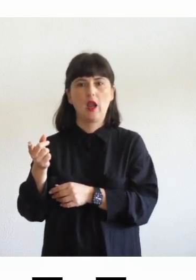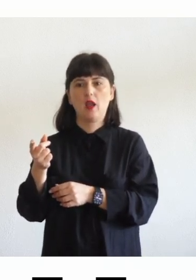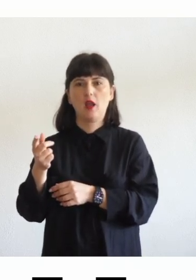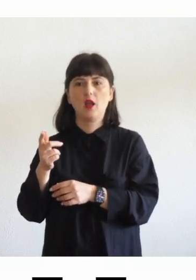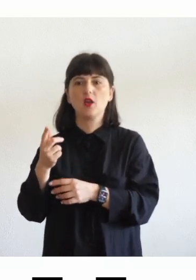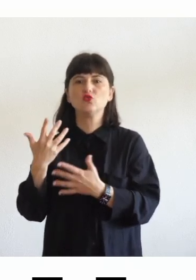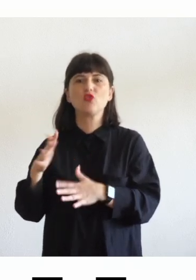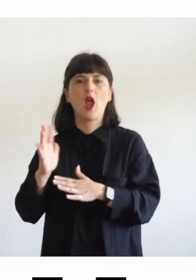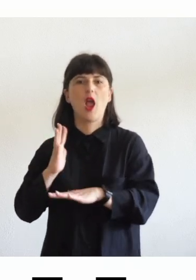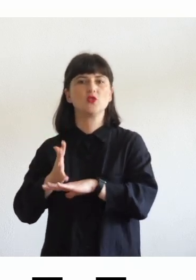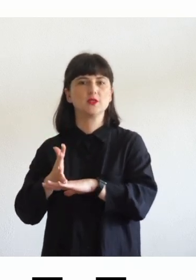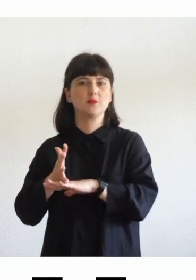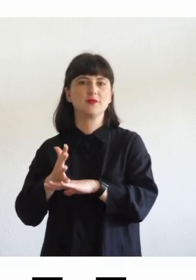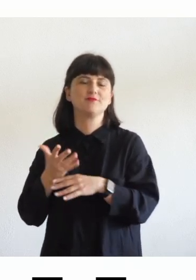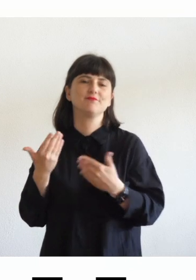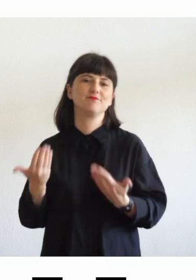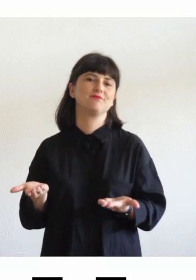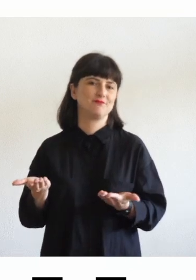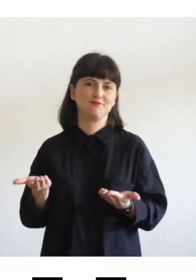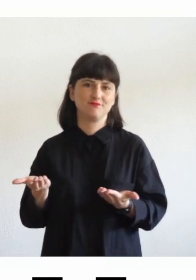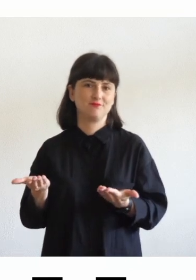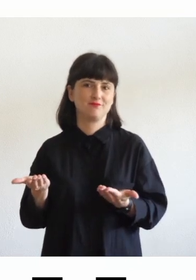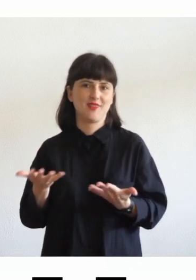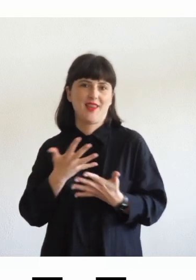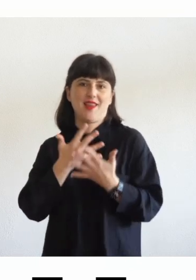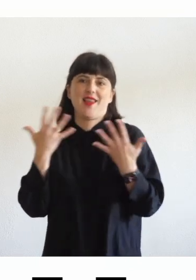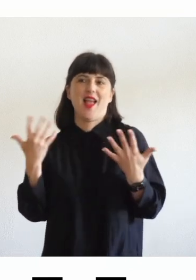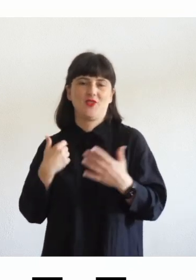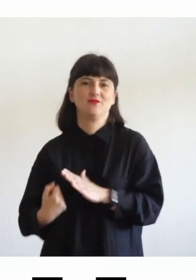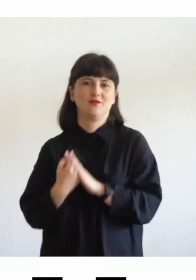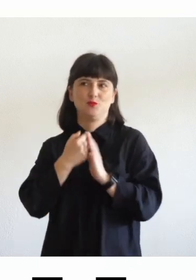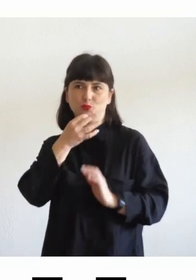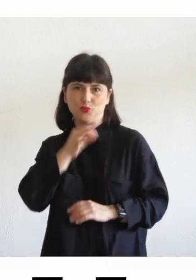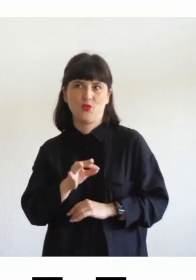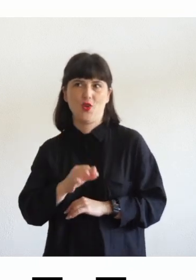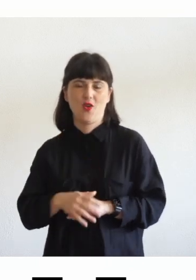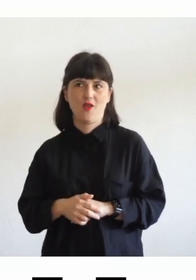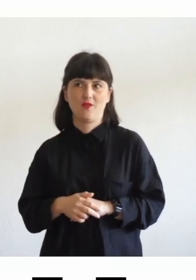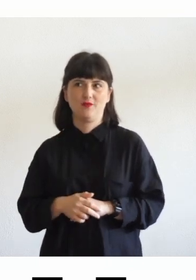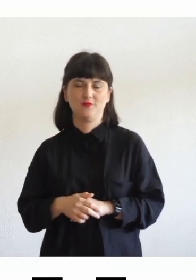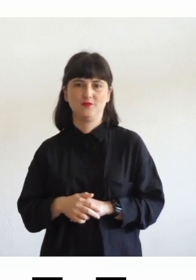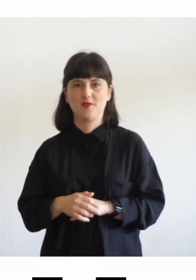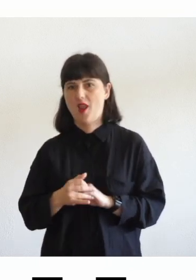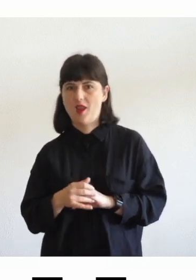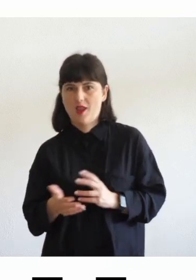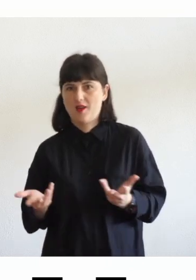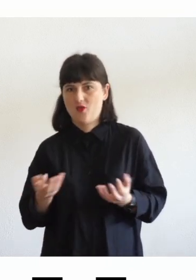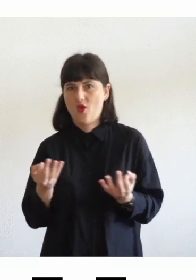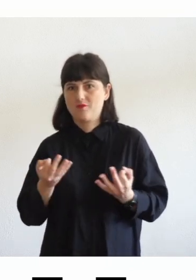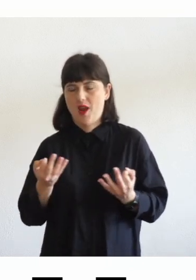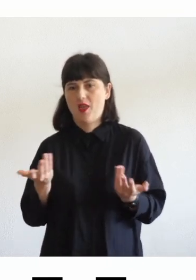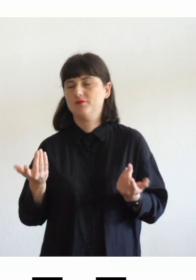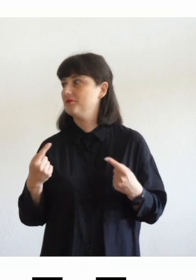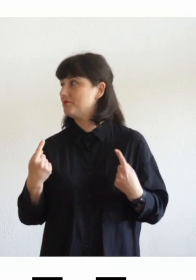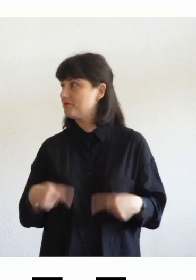accessibile ecco qui che magari appunto ci può supportare nell'output finale detto